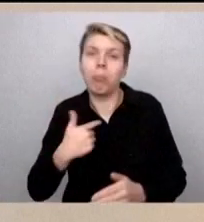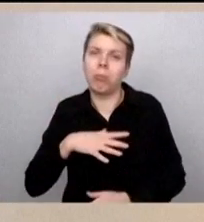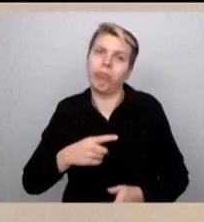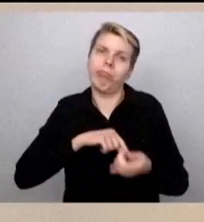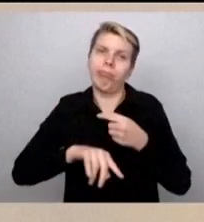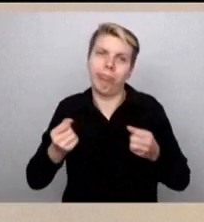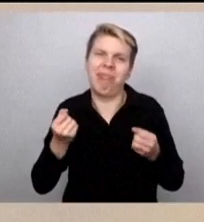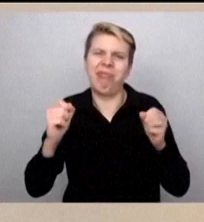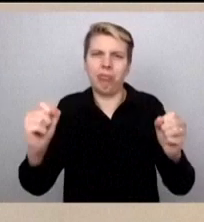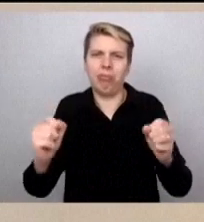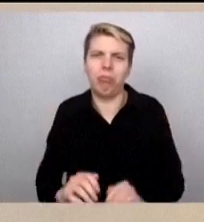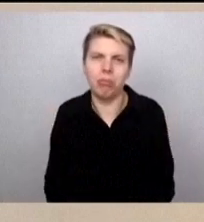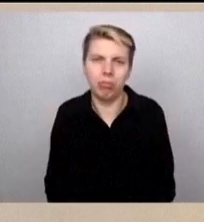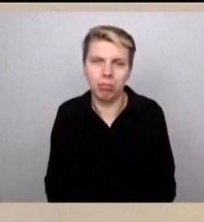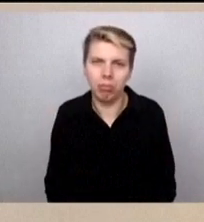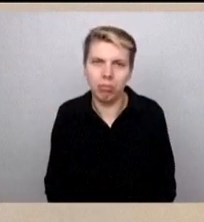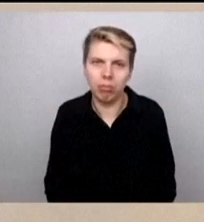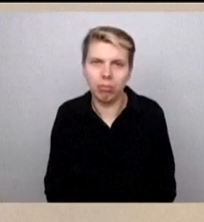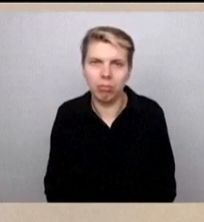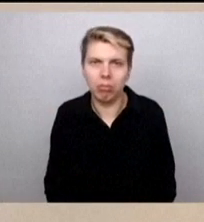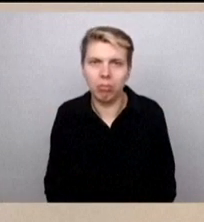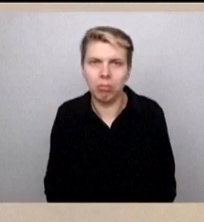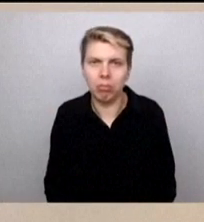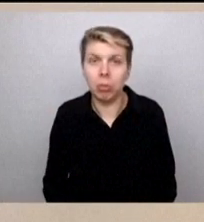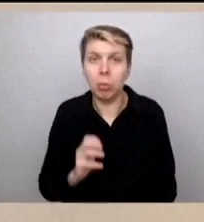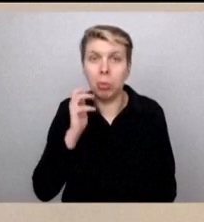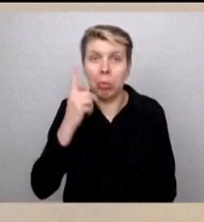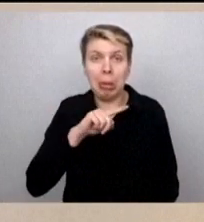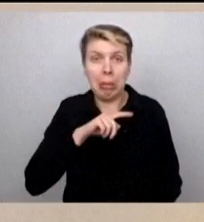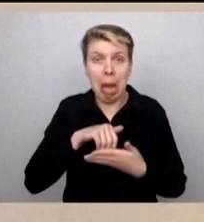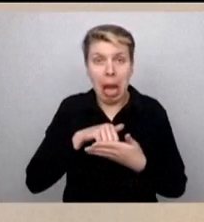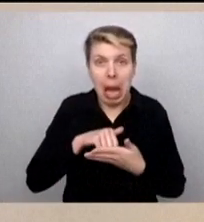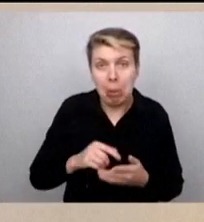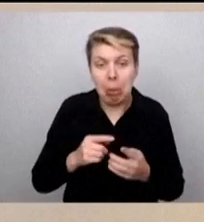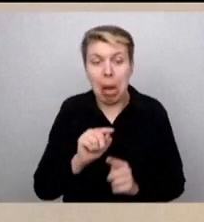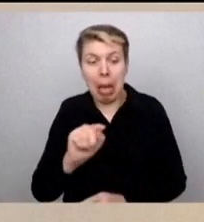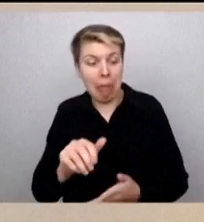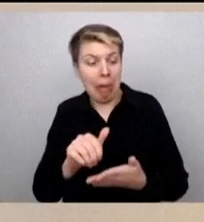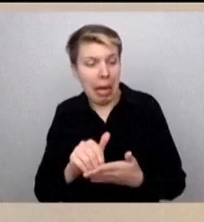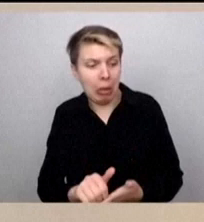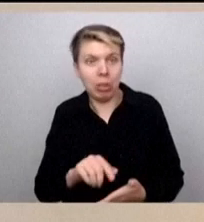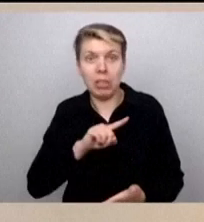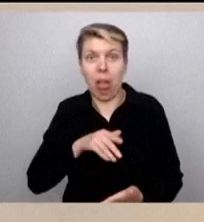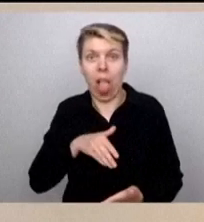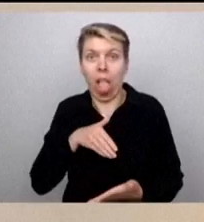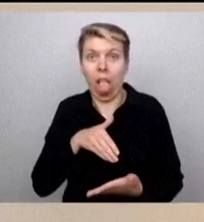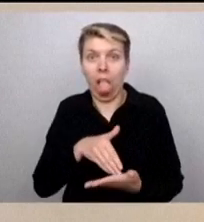Falls ich oder andere den Eindruck gewinnen sollte, ich wäre dabei eher Hindernis als Hilfe,